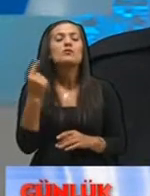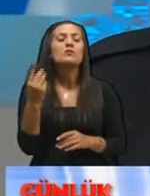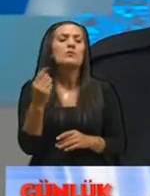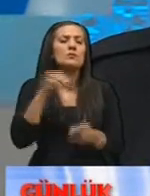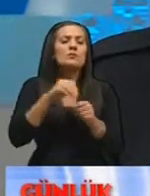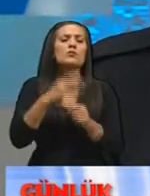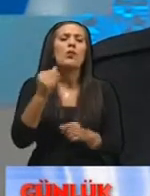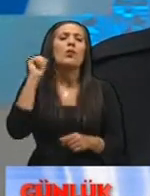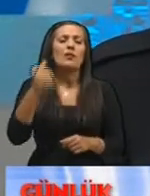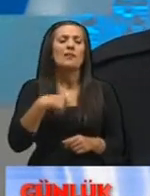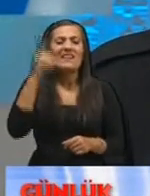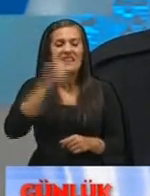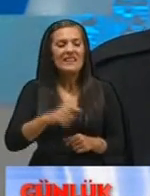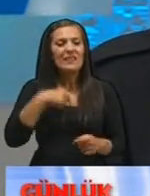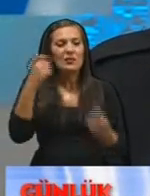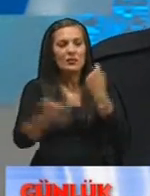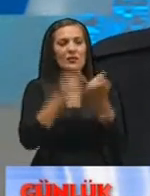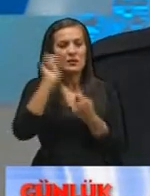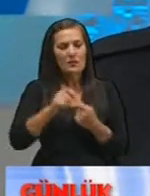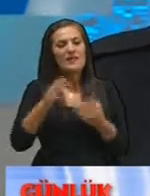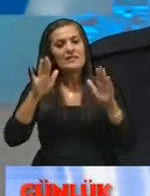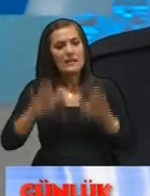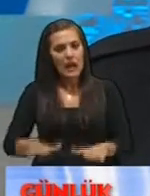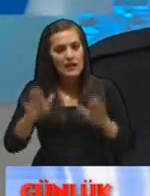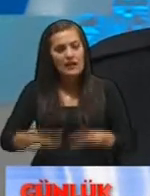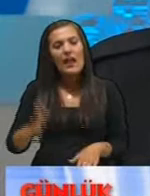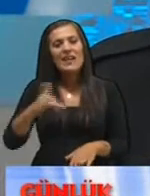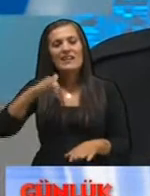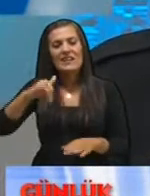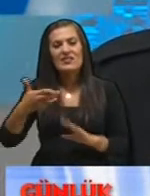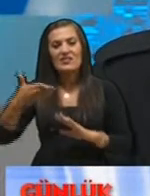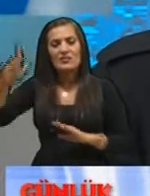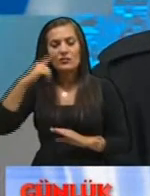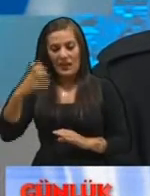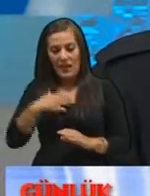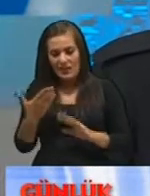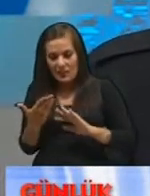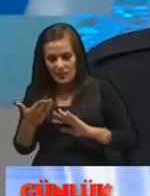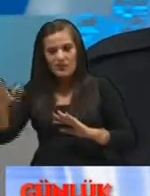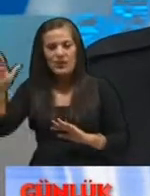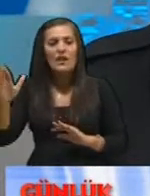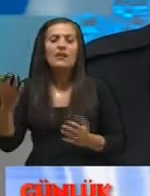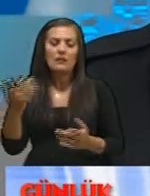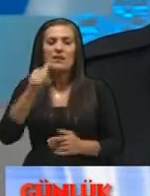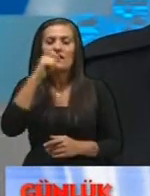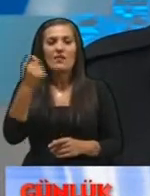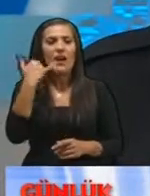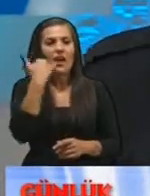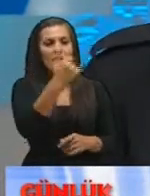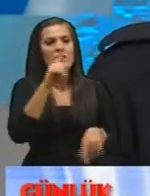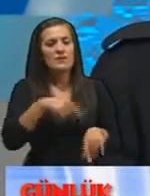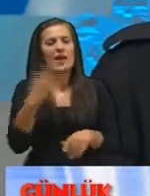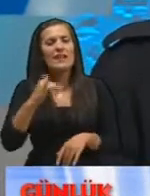ilk müdahalenin yapanlar ise sakin en yakın çıkışa doğru kendilerini yönlendirirlerse zaten itfaiye aradıkları